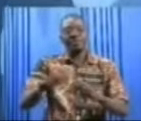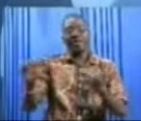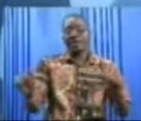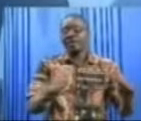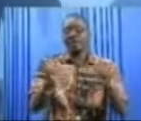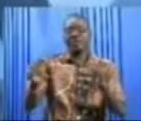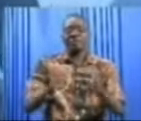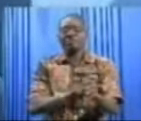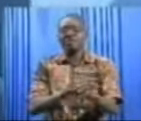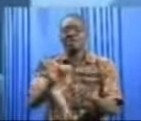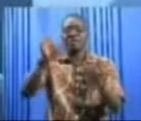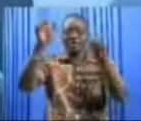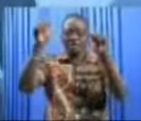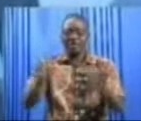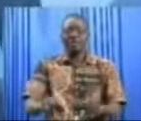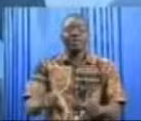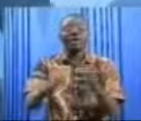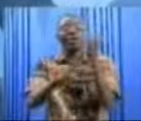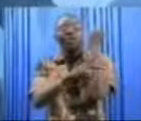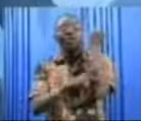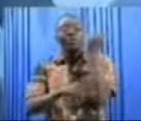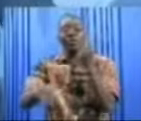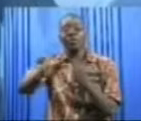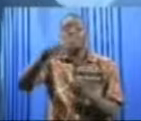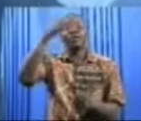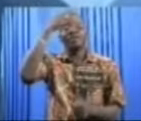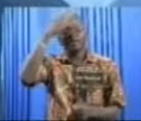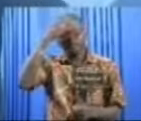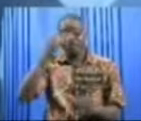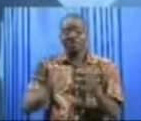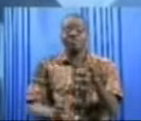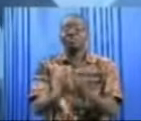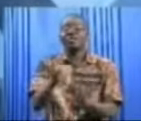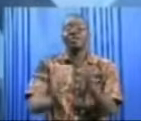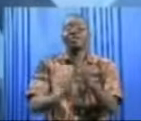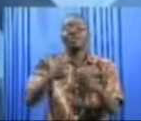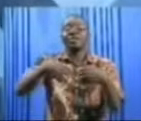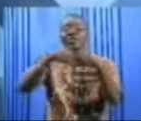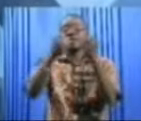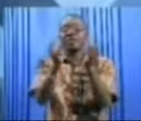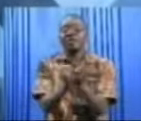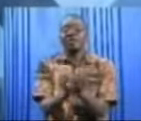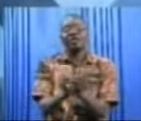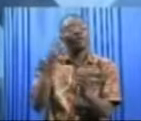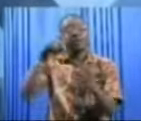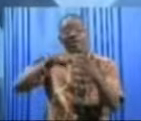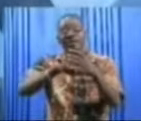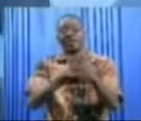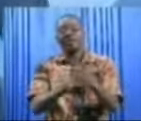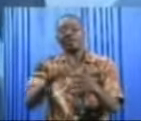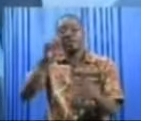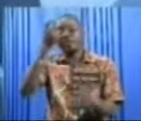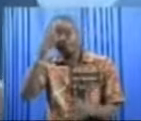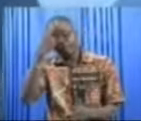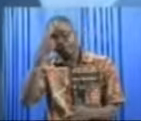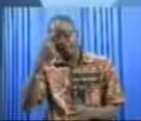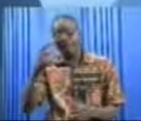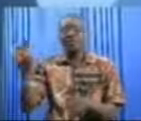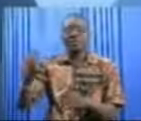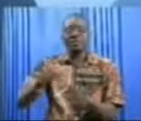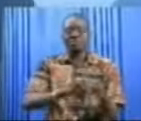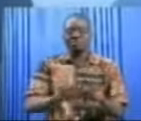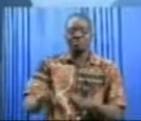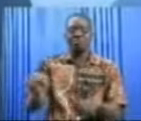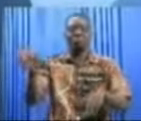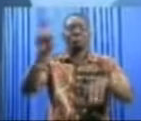renforcent leurs capacités à Kudougou. Vous le savez, de plus en plus, les secteurs clés de l'État se transfèrent aux collectivités. Tout repose